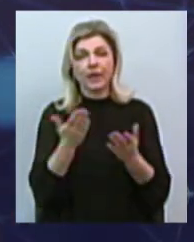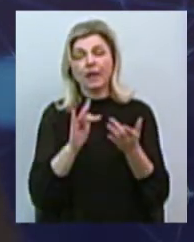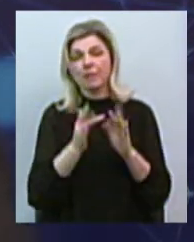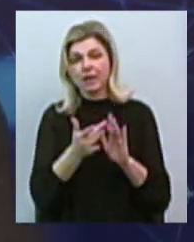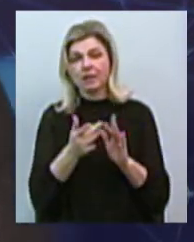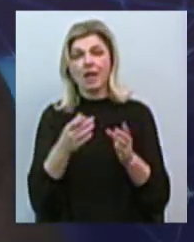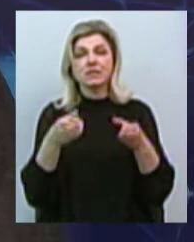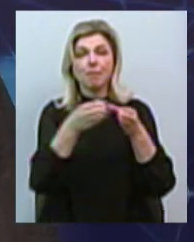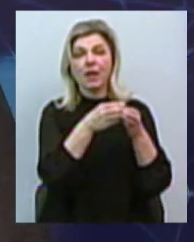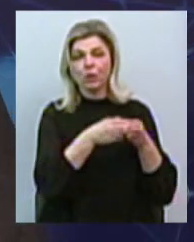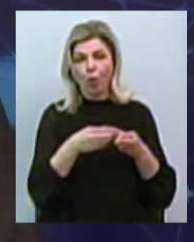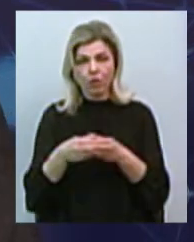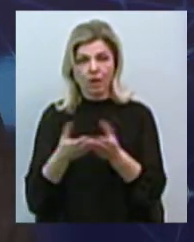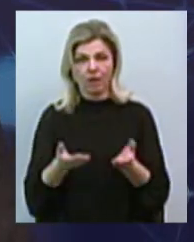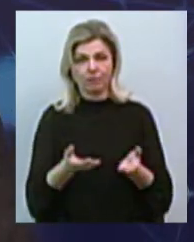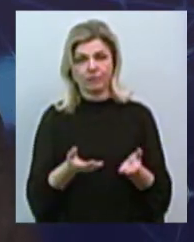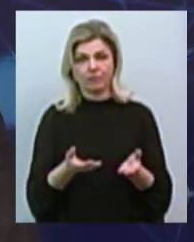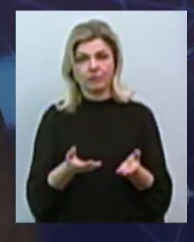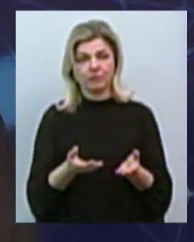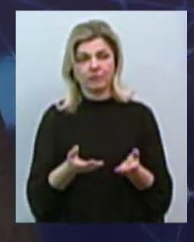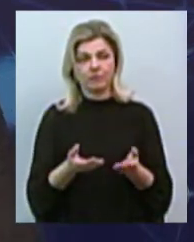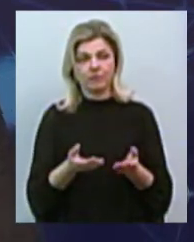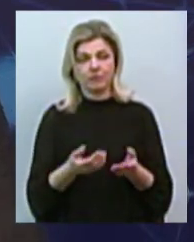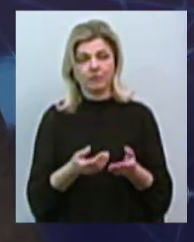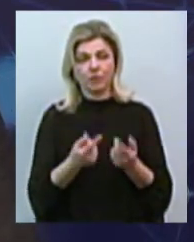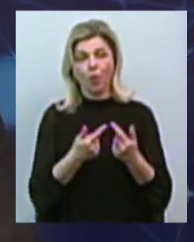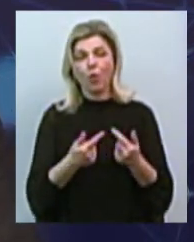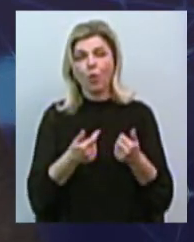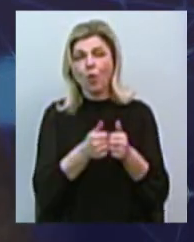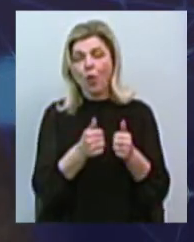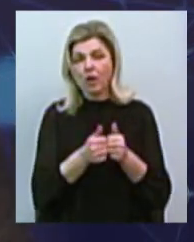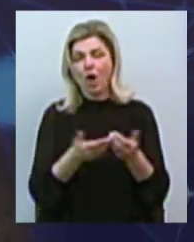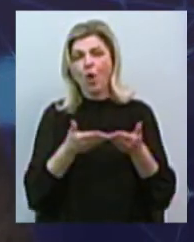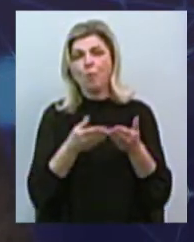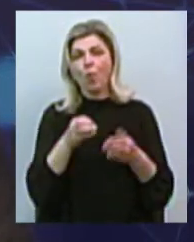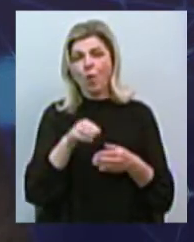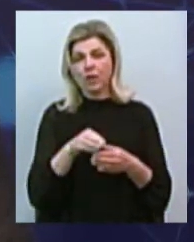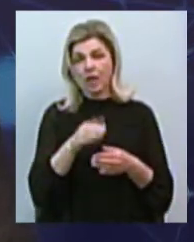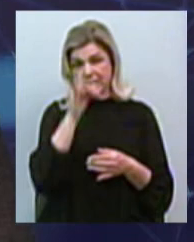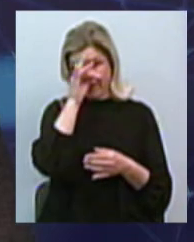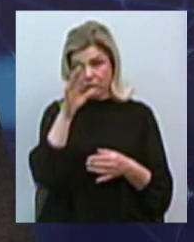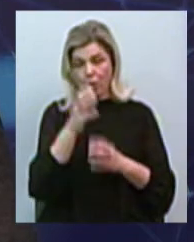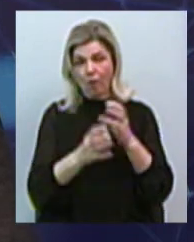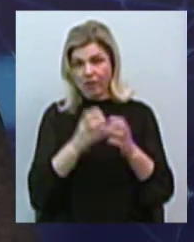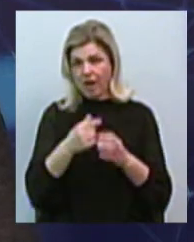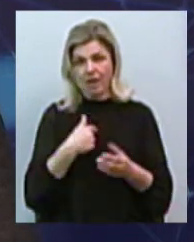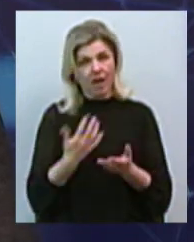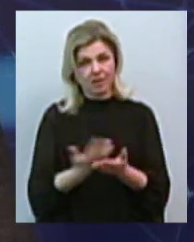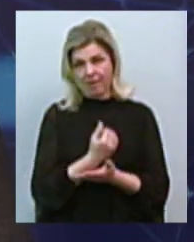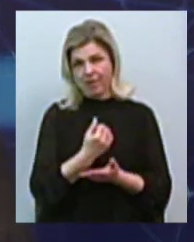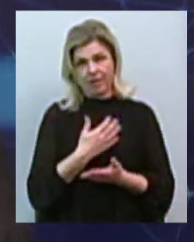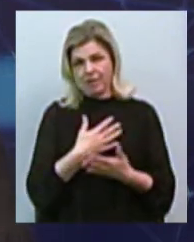спільнотах, коло портових, світових, я знайти не зміг. Гроші люблять тишу?